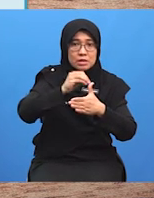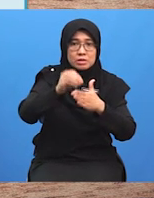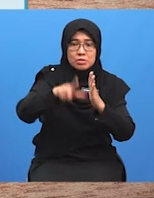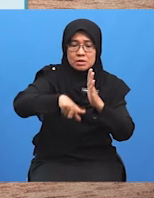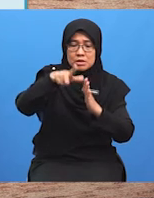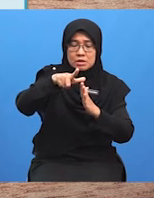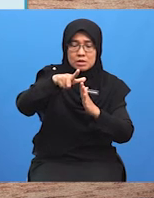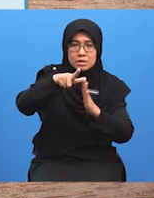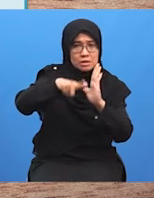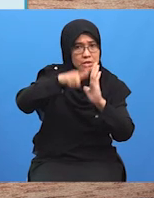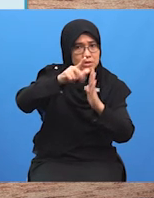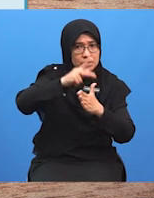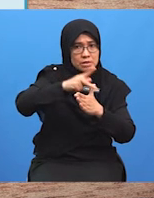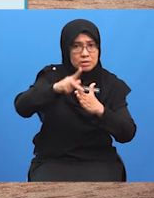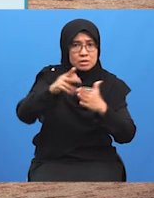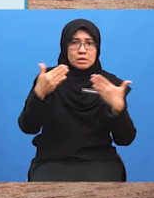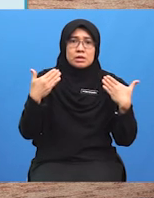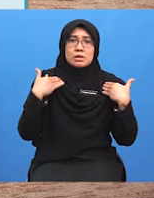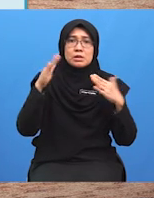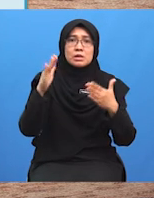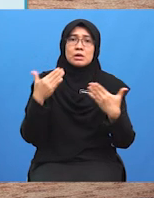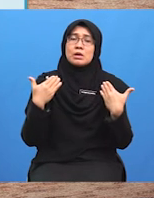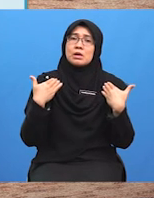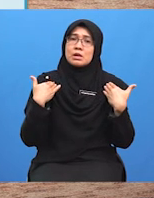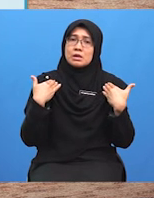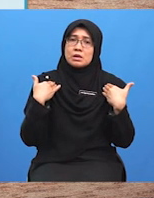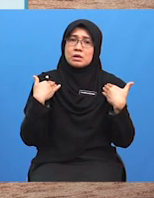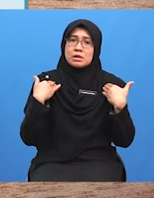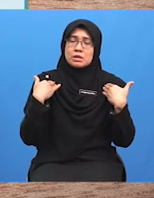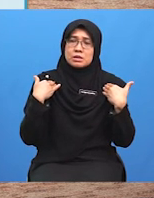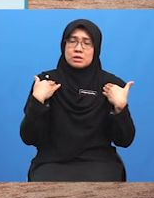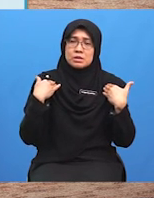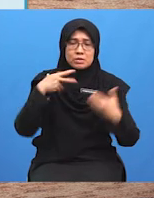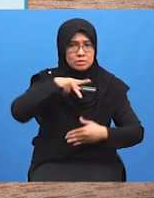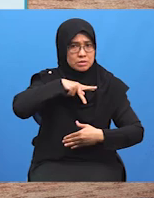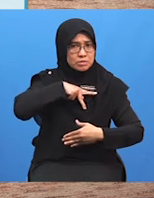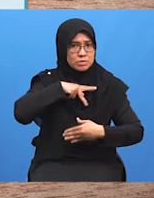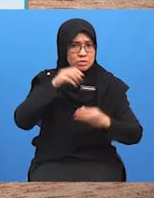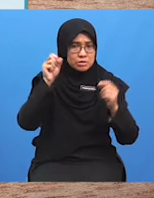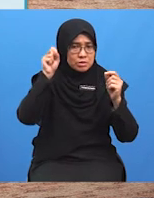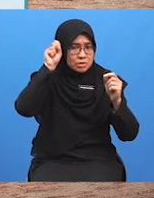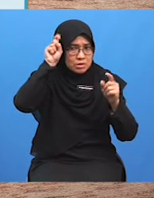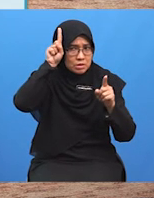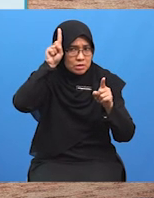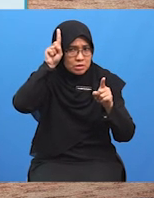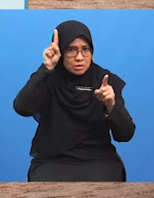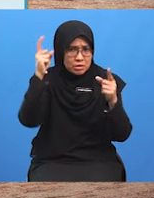yang mempunyai konflik kepentingan untuk mencapai persetujuan bersama.